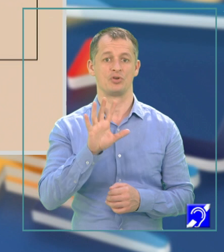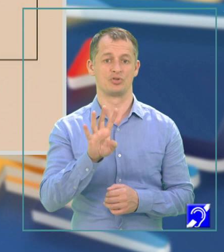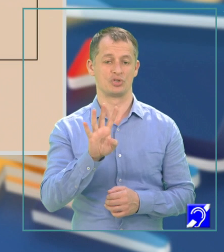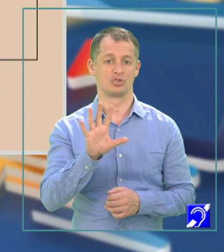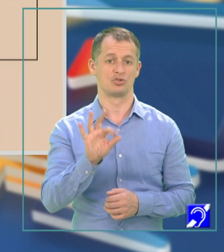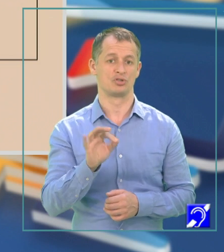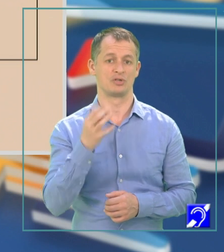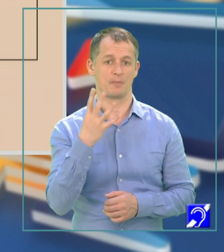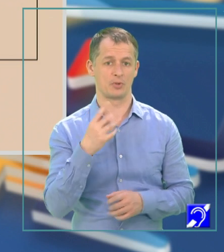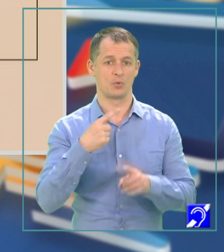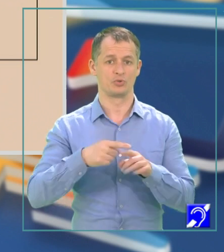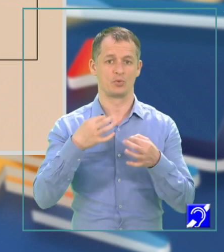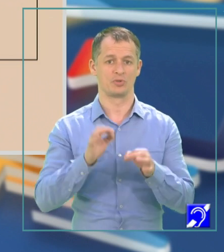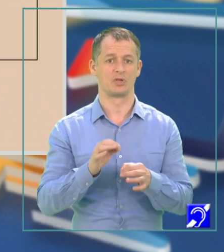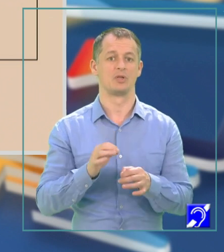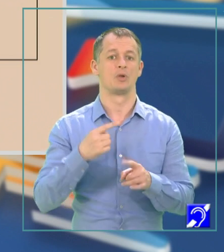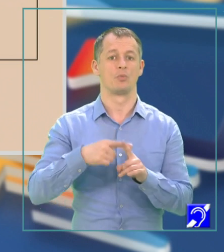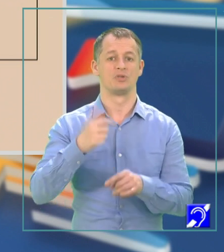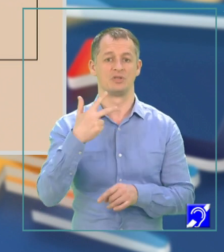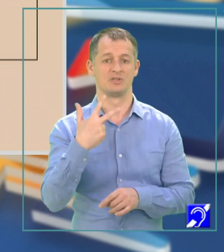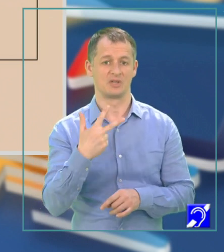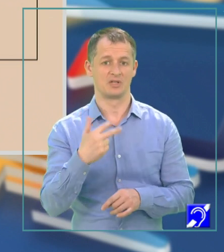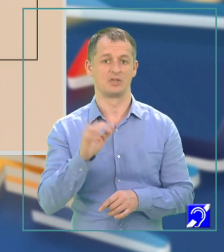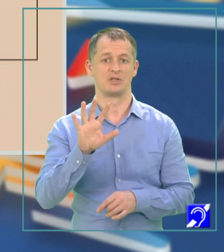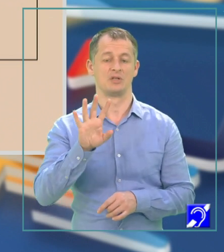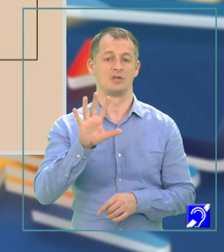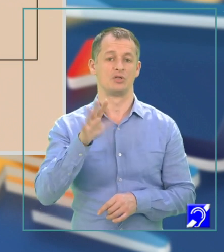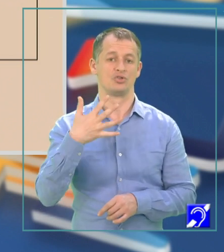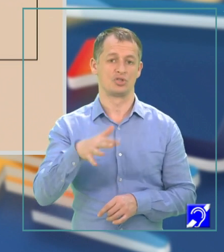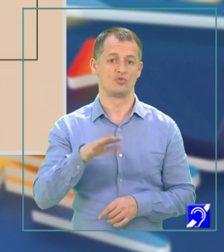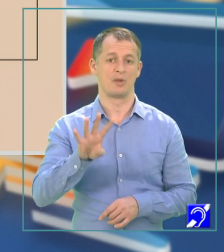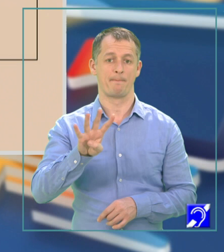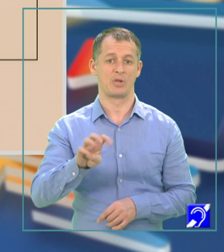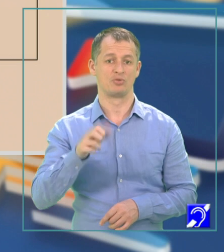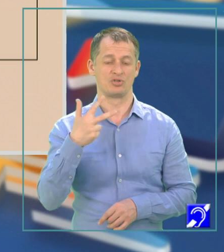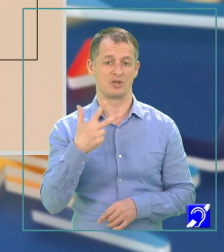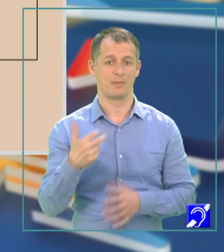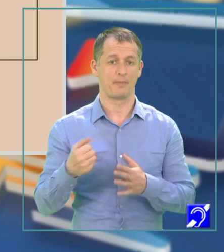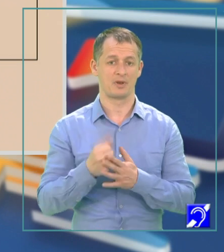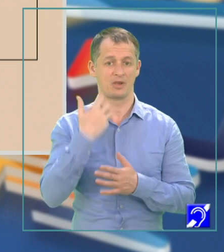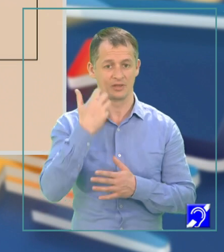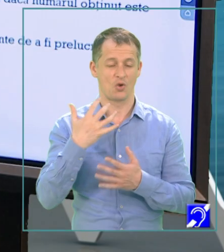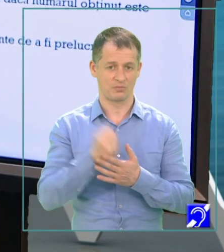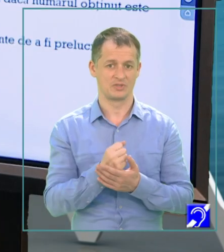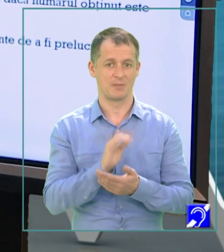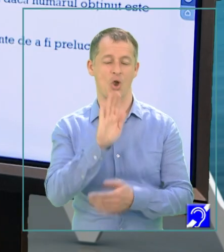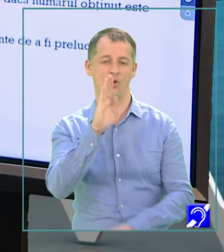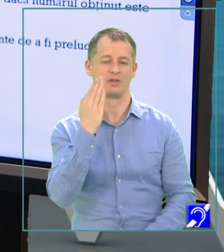plus 3 și obținem 543 și tot așa până când obținem oglinditul numărului 5, 4, 3, 2, 1.